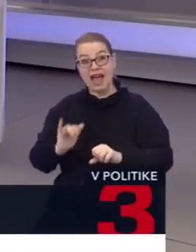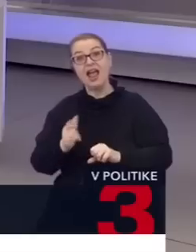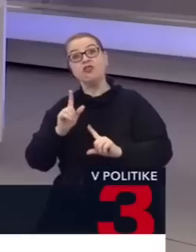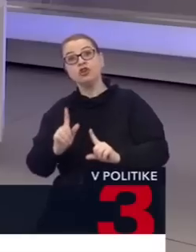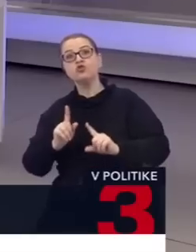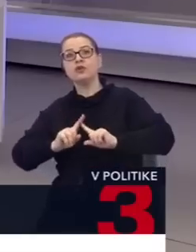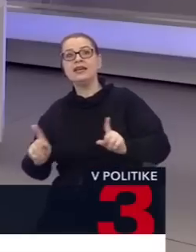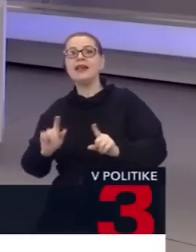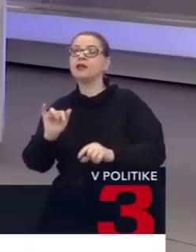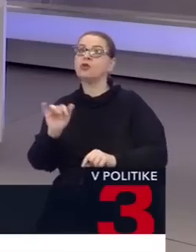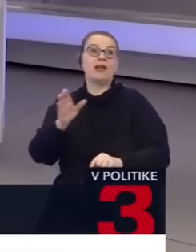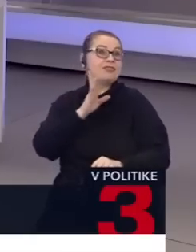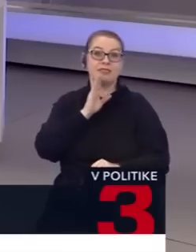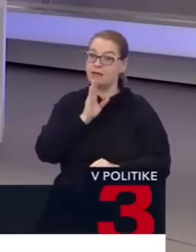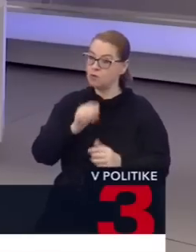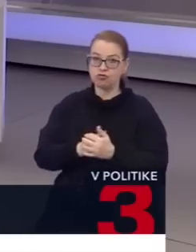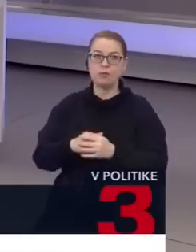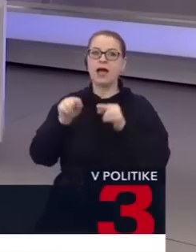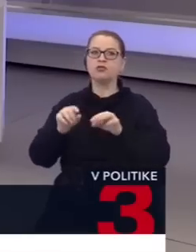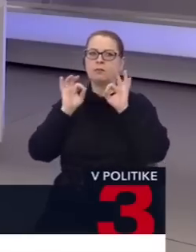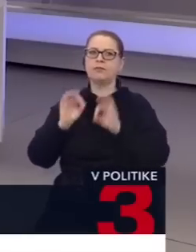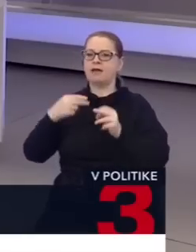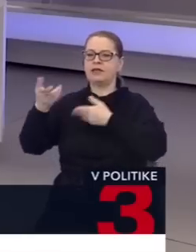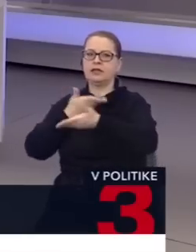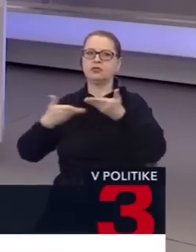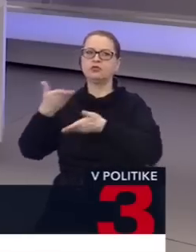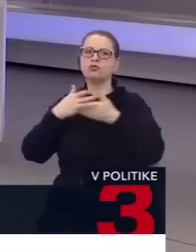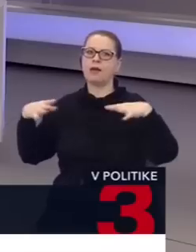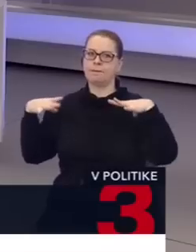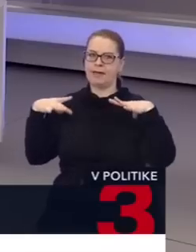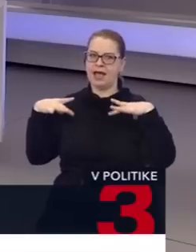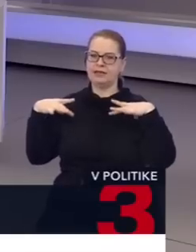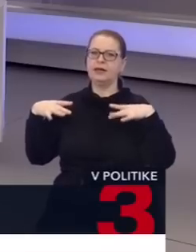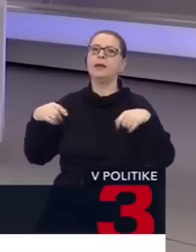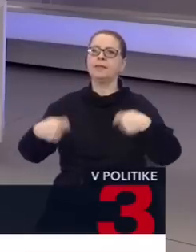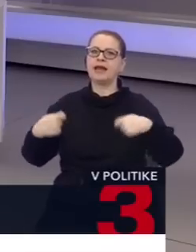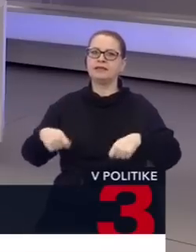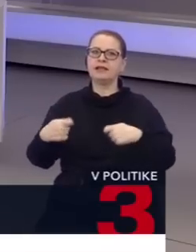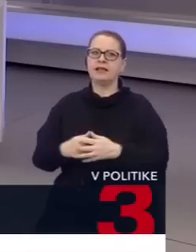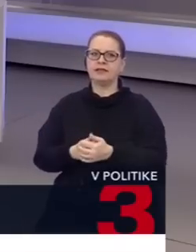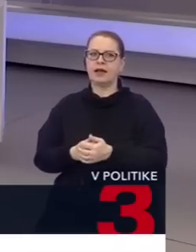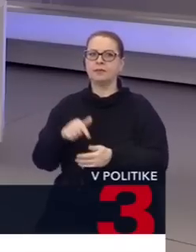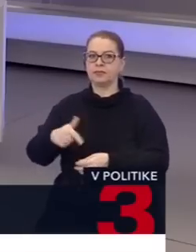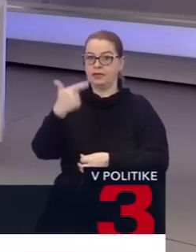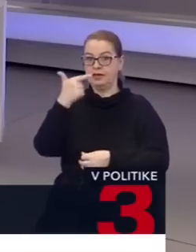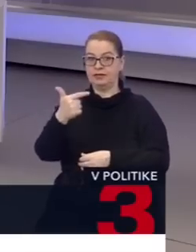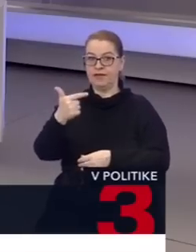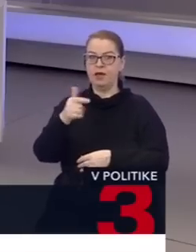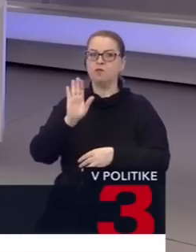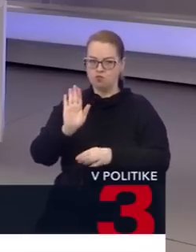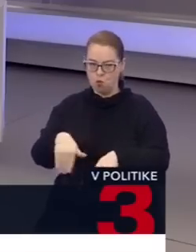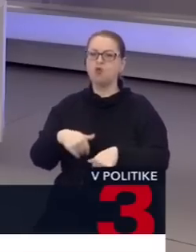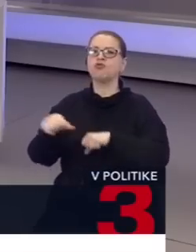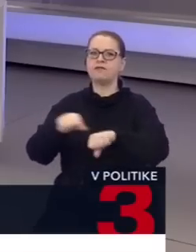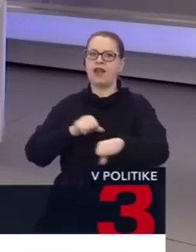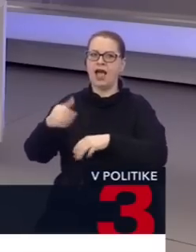to sú tie, ktoré diskutujeme s pani prezidentkou. Ale tie najdôležitejšie dve, táto vláda nadalej môže vykonávať. Čiže nie